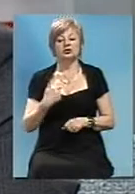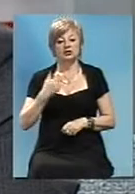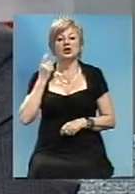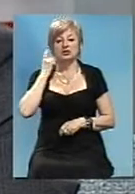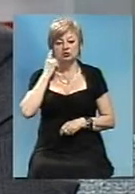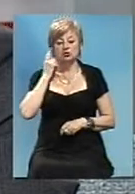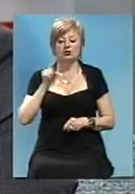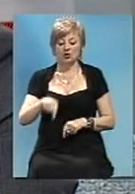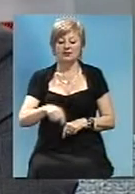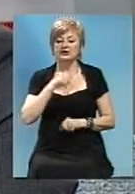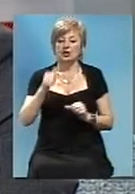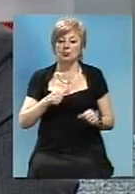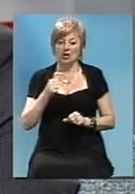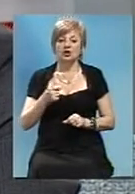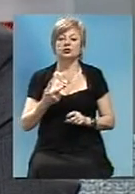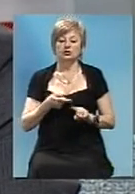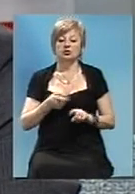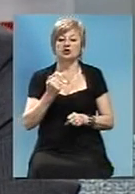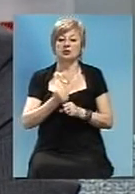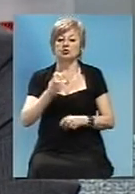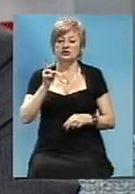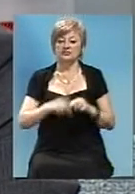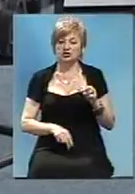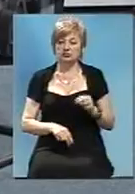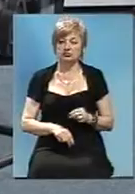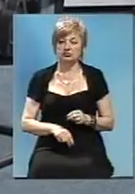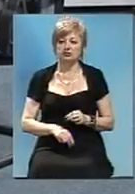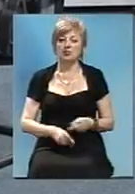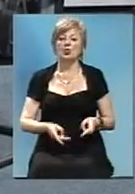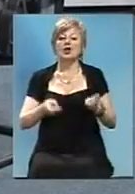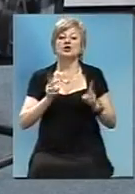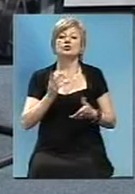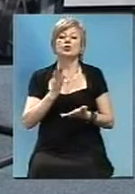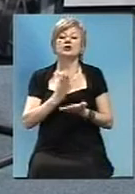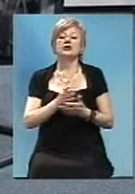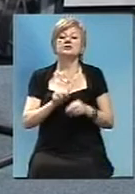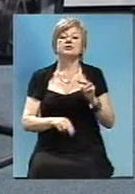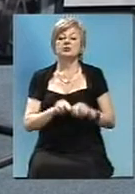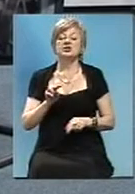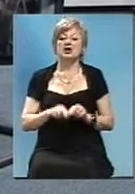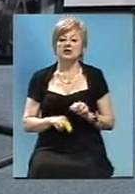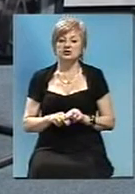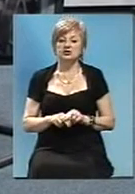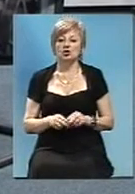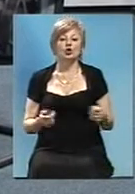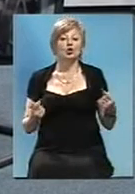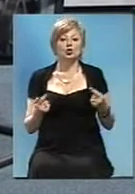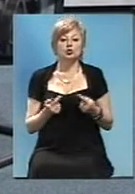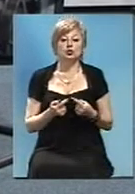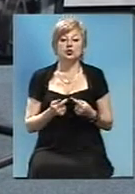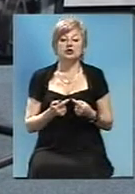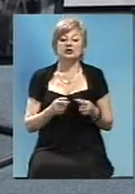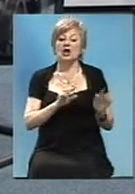що в цьому році ми ці роботи завершимо. Хто є підрядчиком? Конкретно на кіх